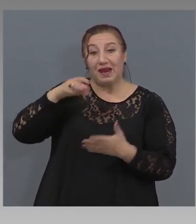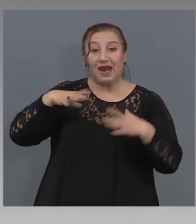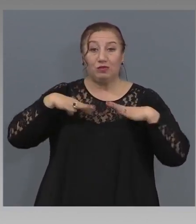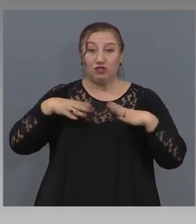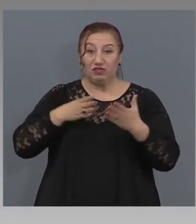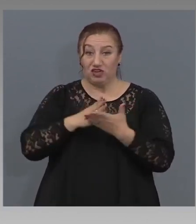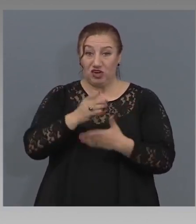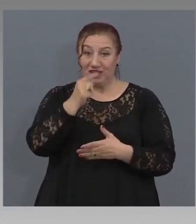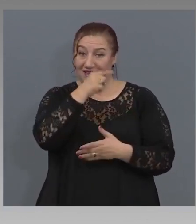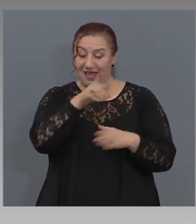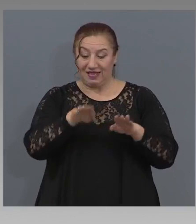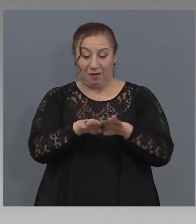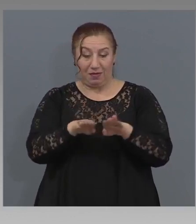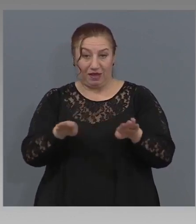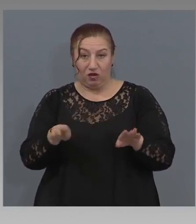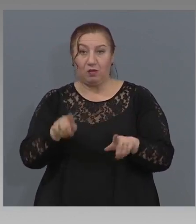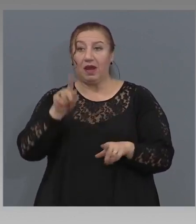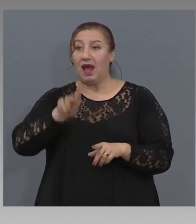какъвто той се рекламира.